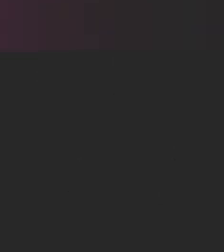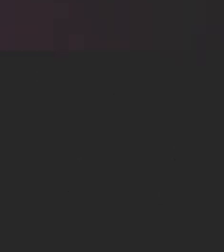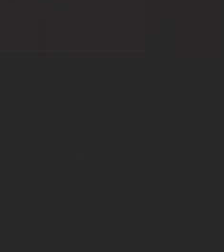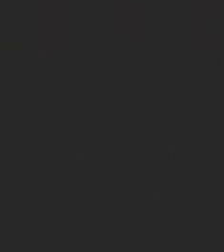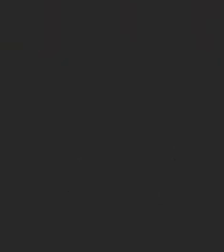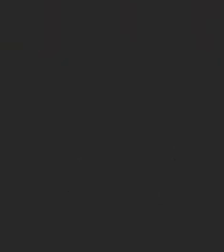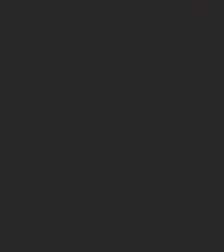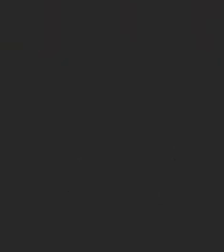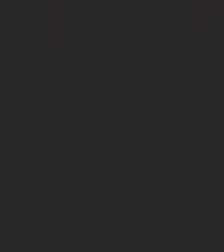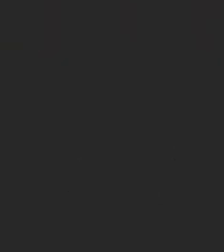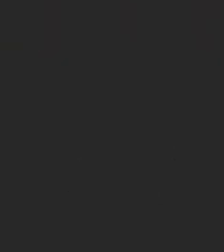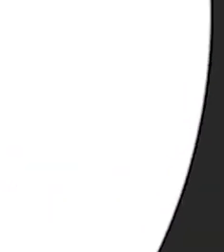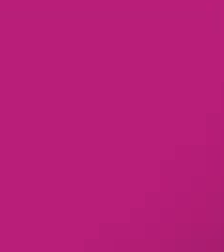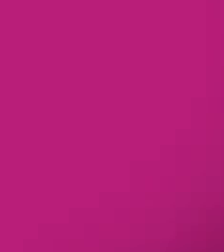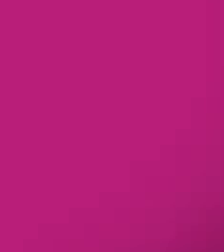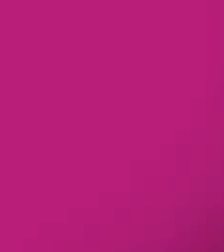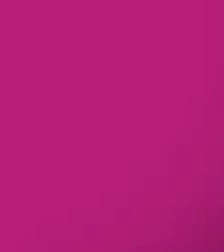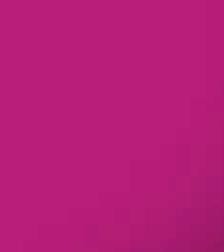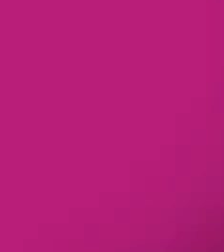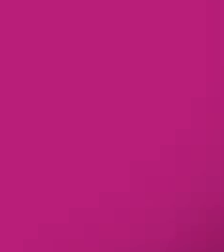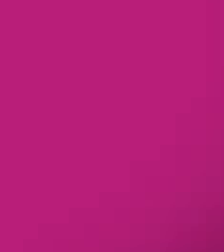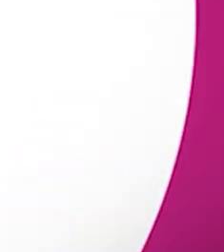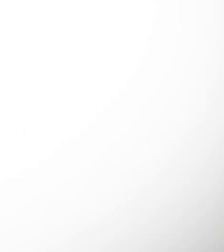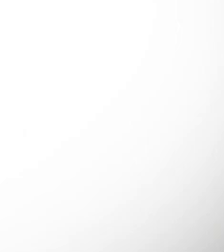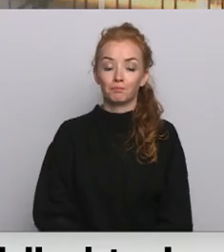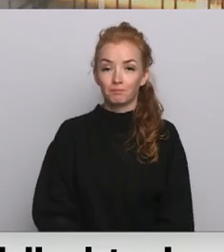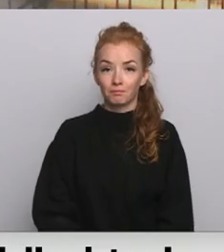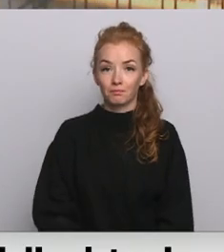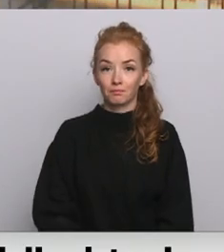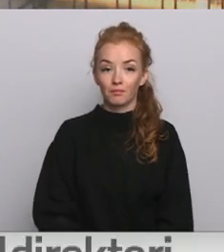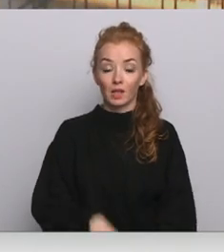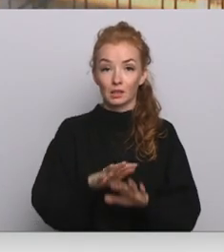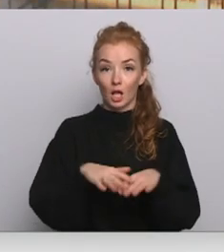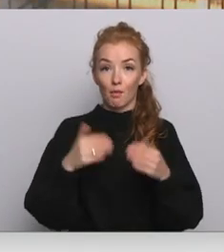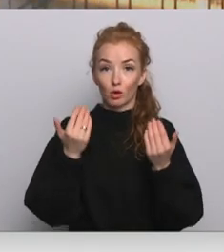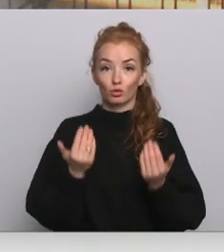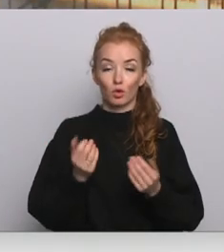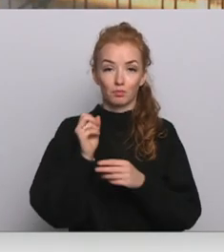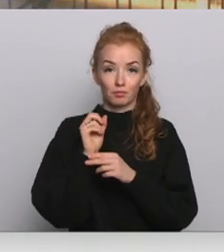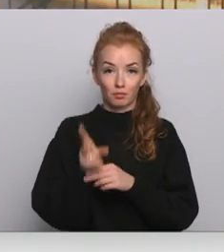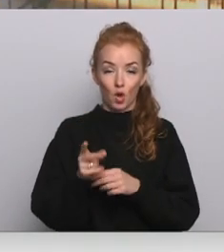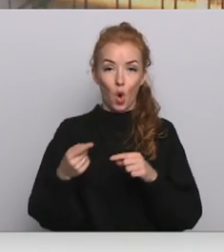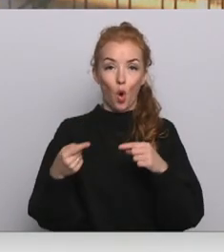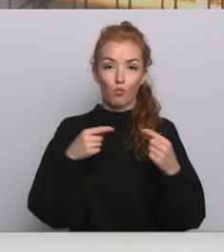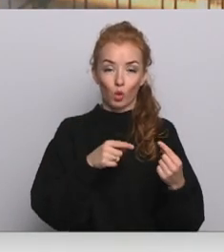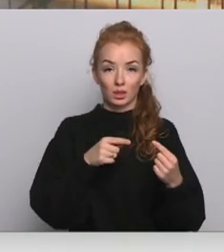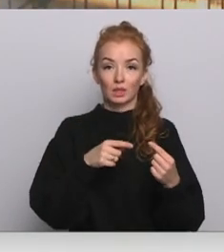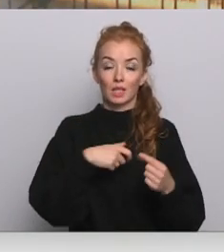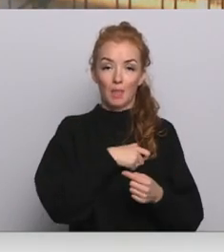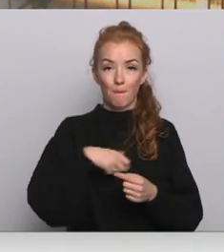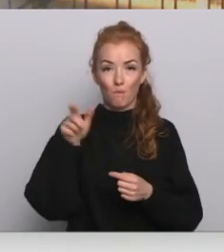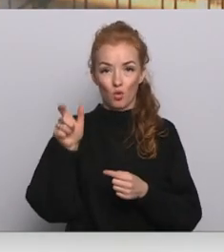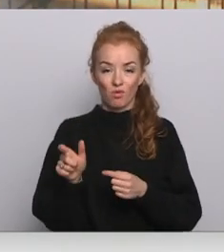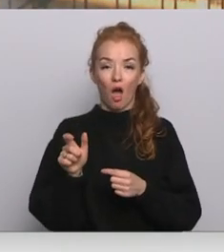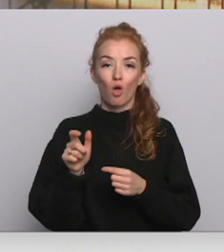Re! Viss ēters ir te! Bet cējams šodien noraidīja opozīcijas deputātu pieprasījumu izteikta